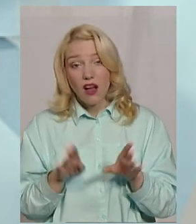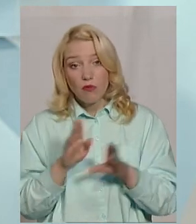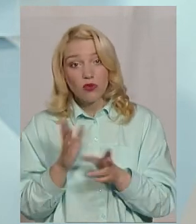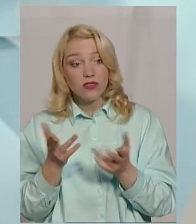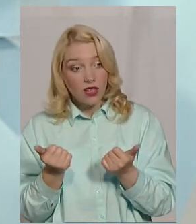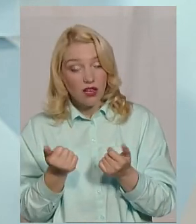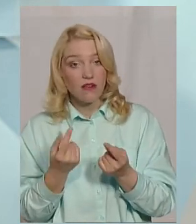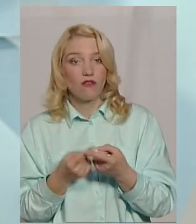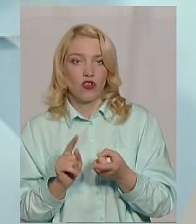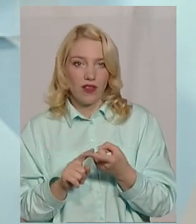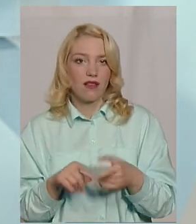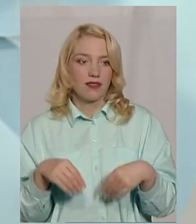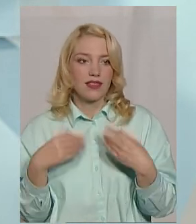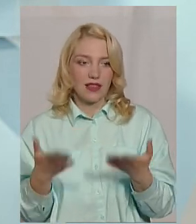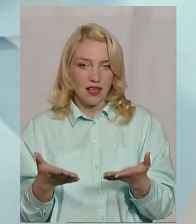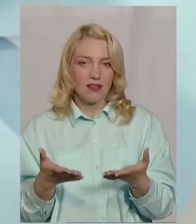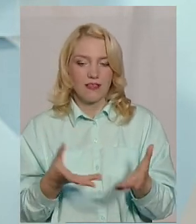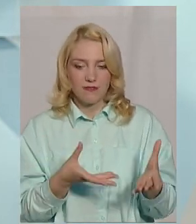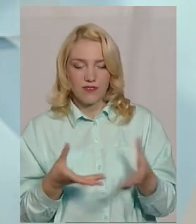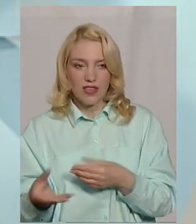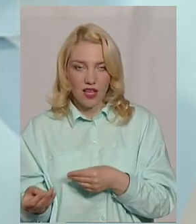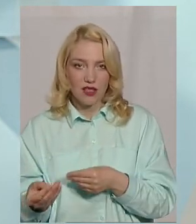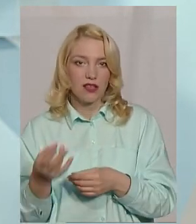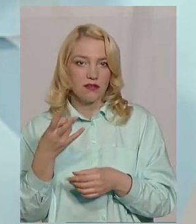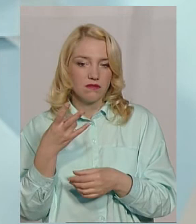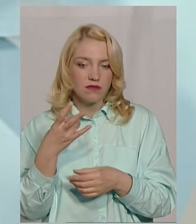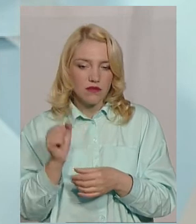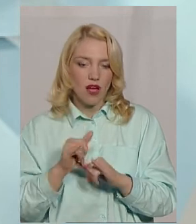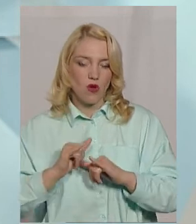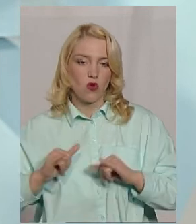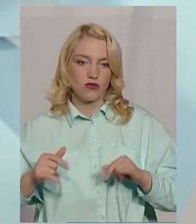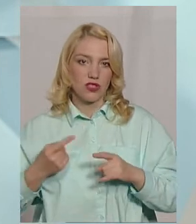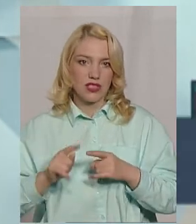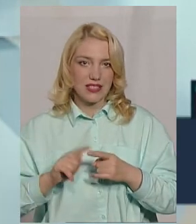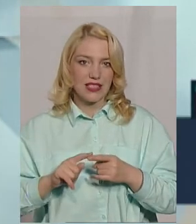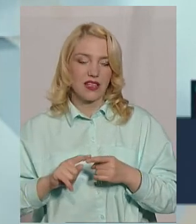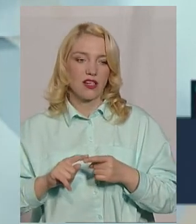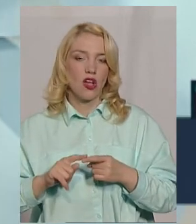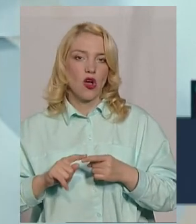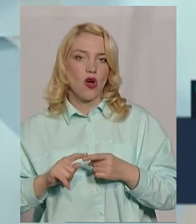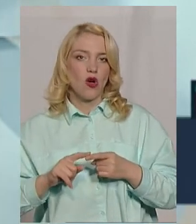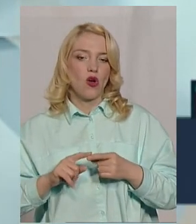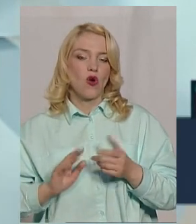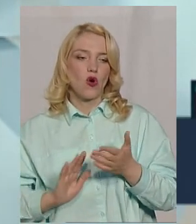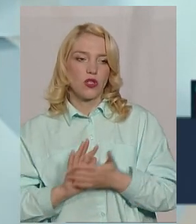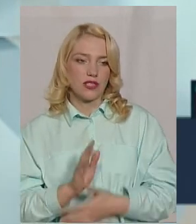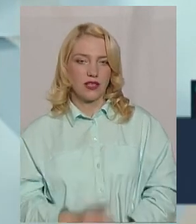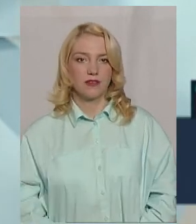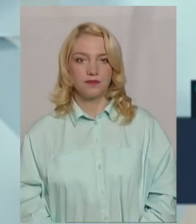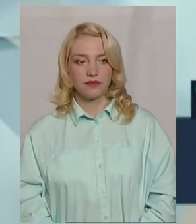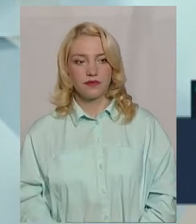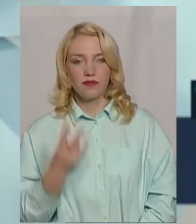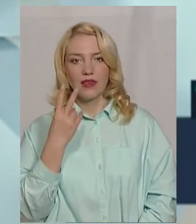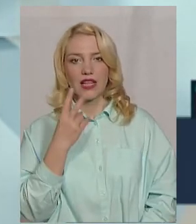дає, дає взнаки на розвиток цих рослин, на їх кінцевий вигляд. І, буквально,